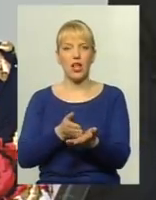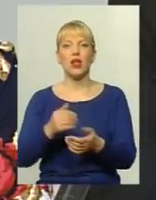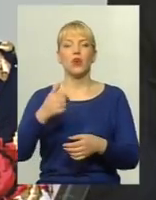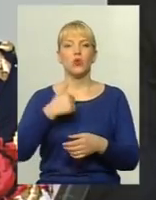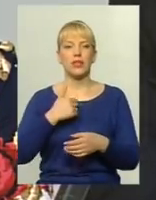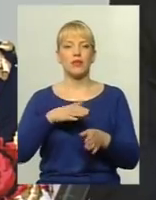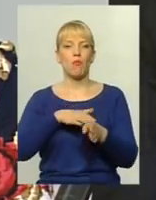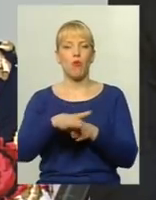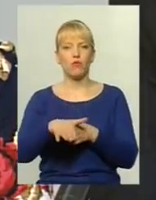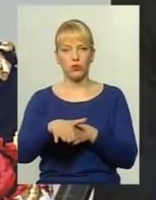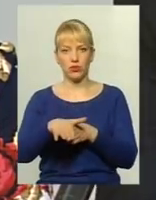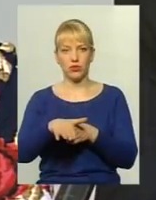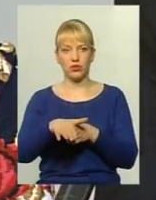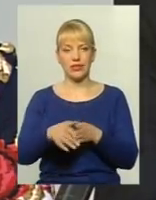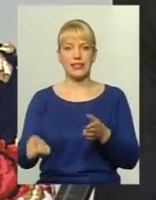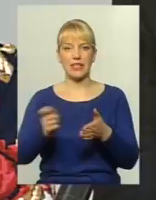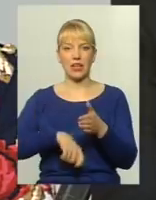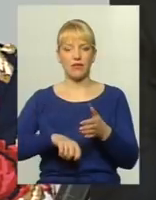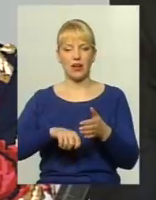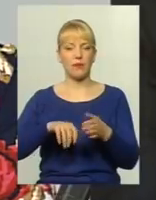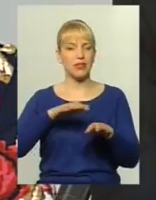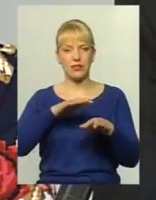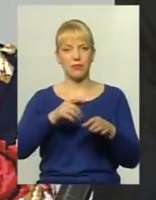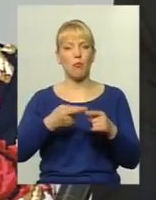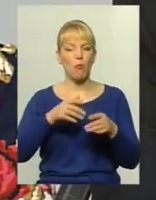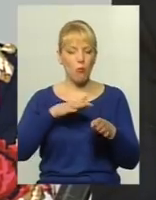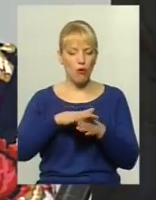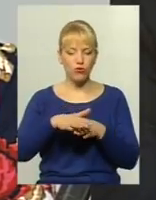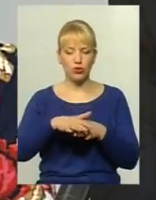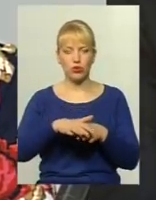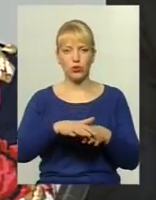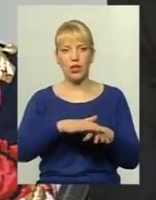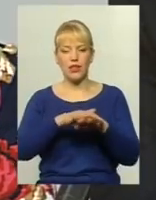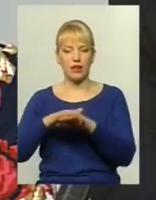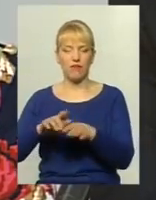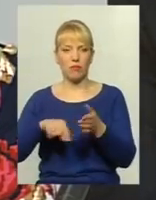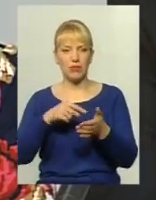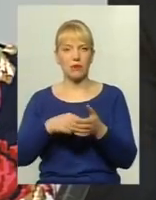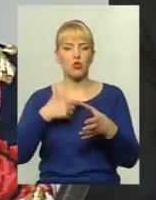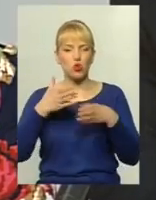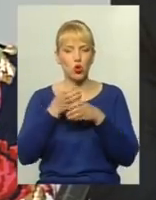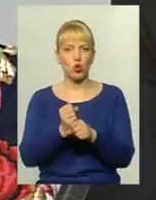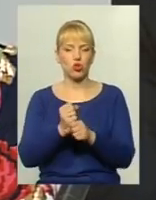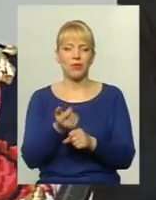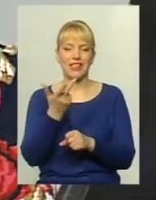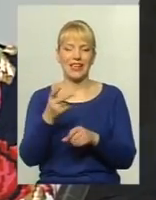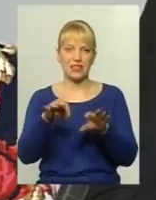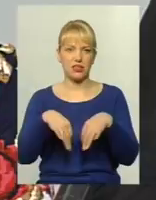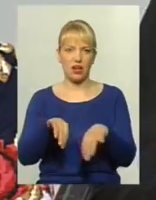повністю закриваємо місто, ми скорочуємо кількість транспортних одиниць. І